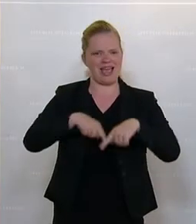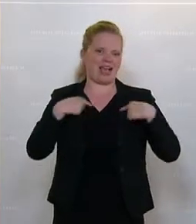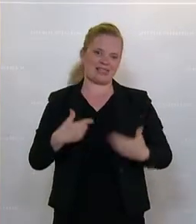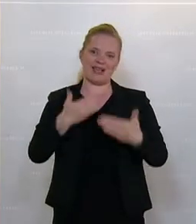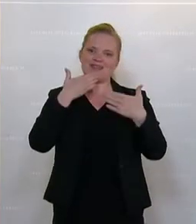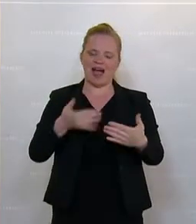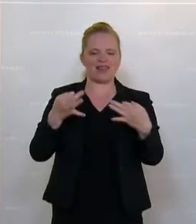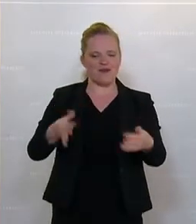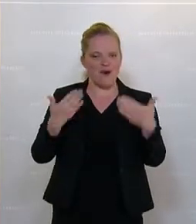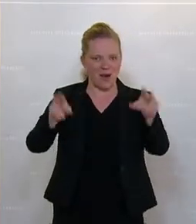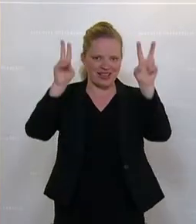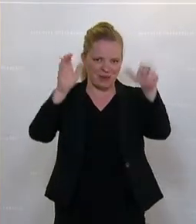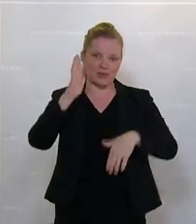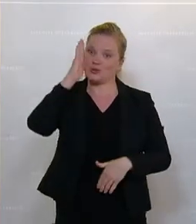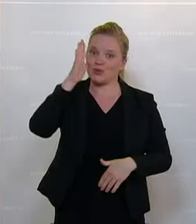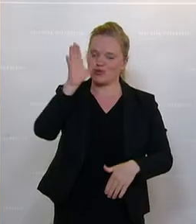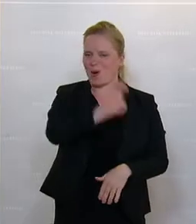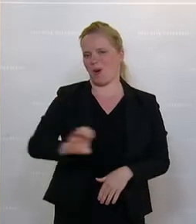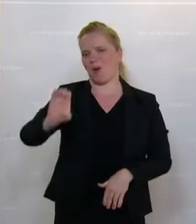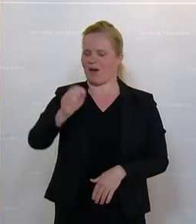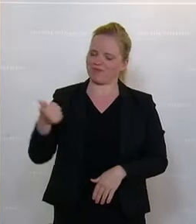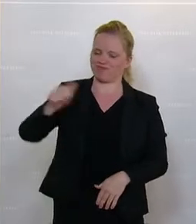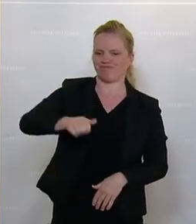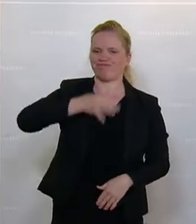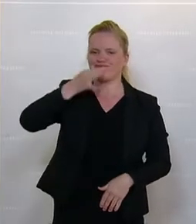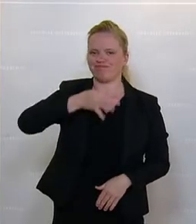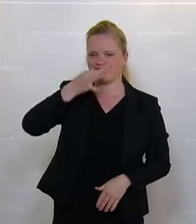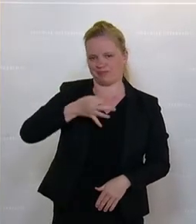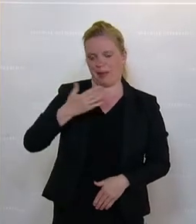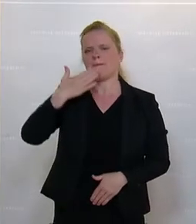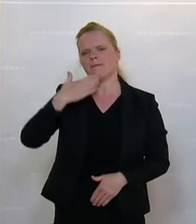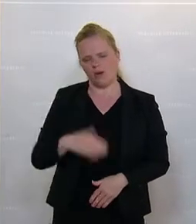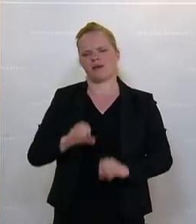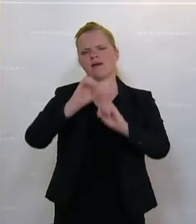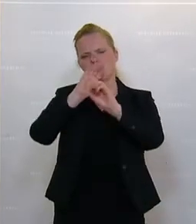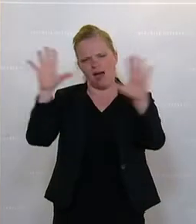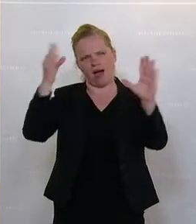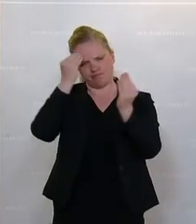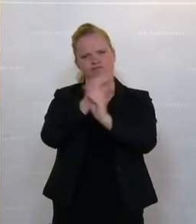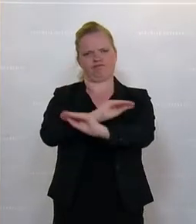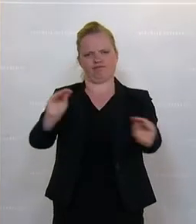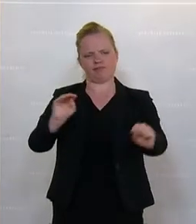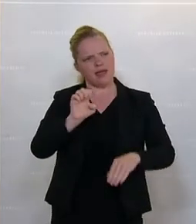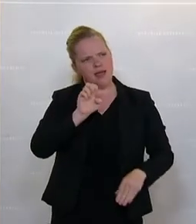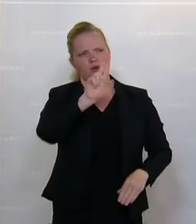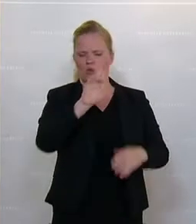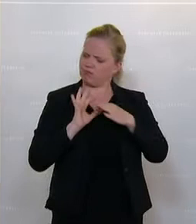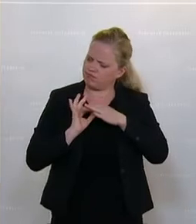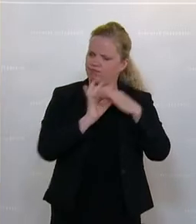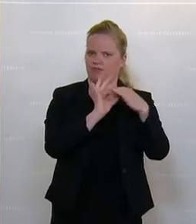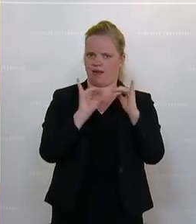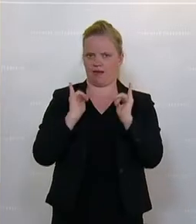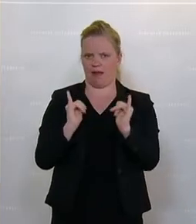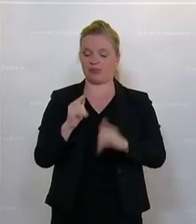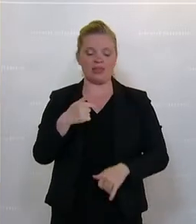zur Zukunft Europas Stellung nehmen darf. Und ich möchte einmal mit einem ganz klaren Bekenntnis zur Europäischen Union beginnen.